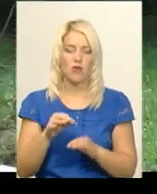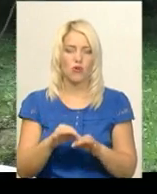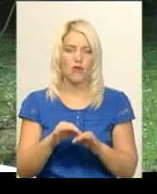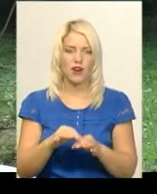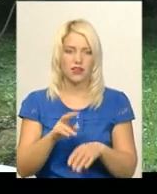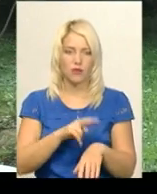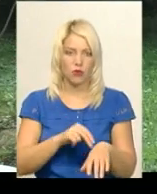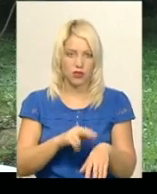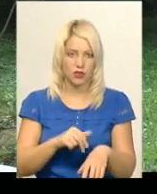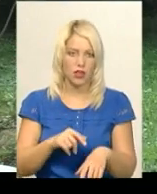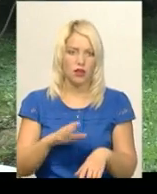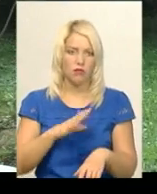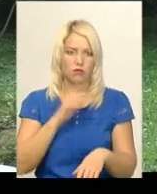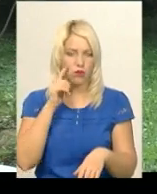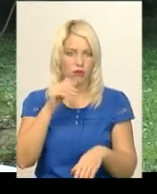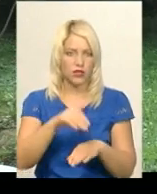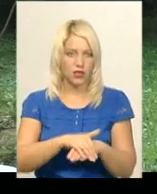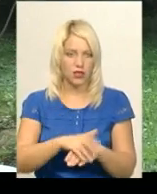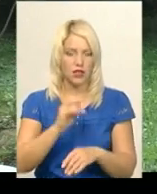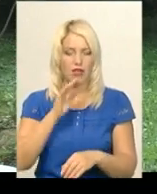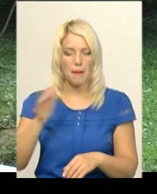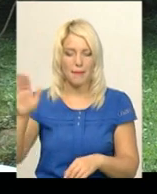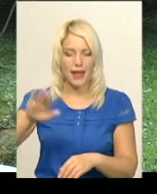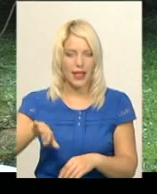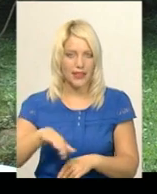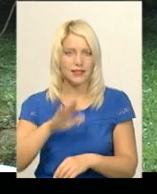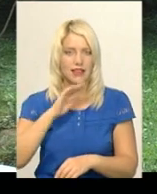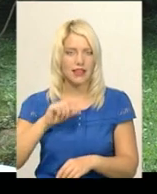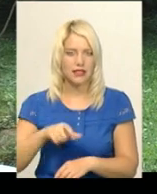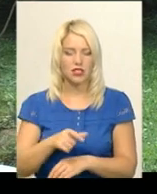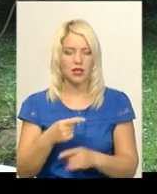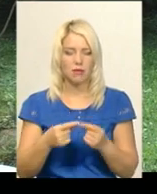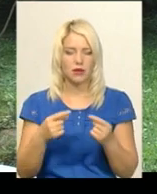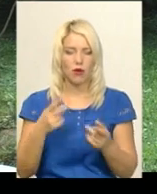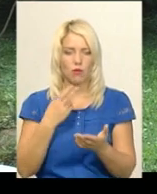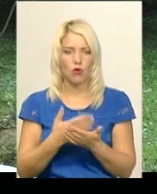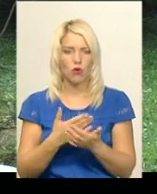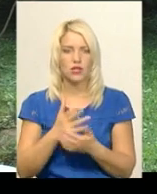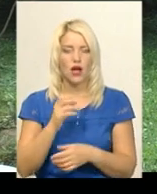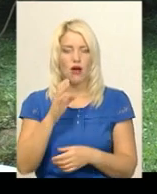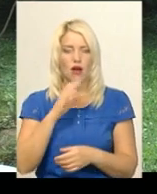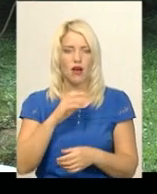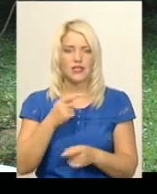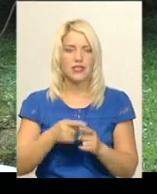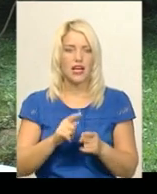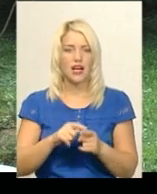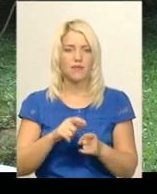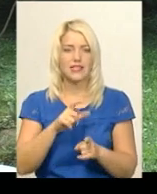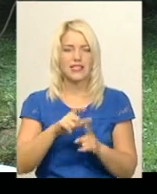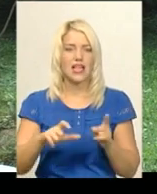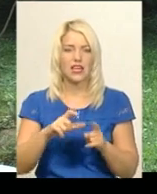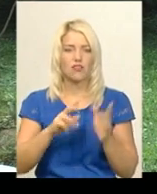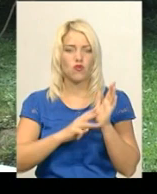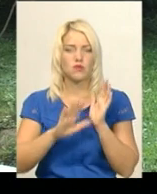поліції помітили на березі річки предмет, схожий на боєприпас. Ним виявився артилістський снаряд 85